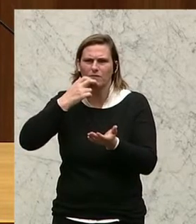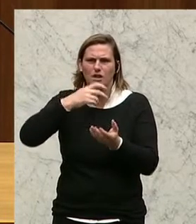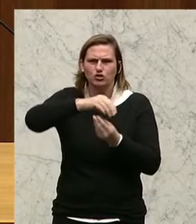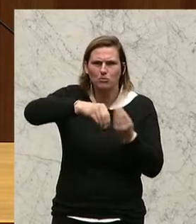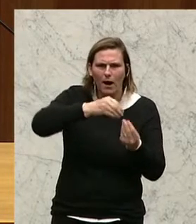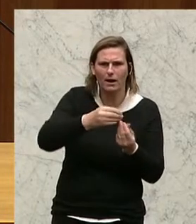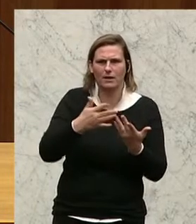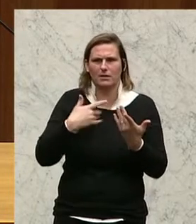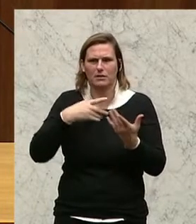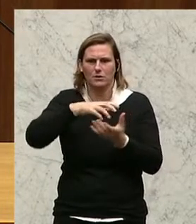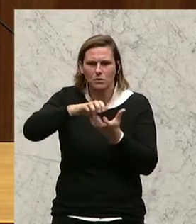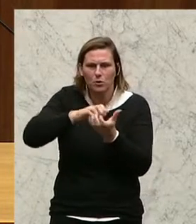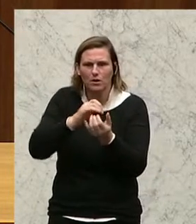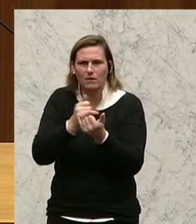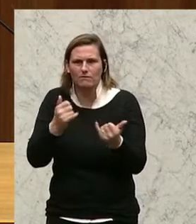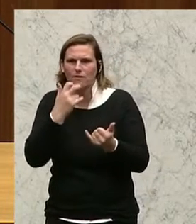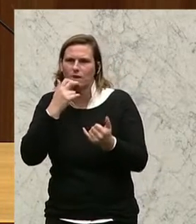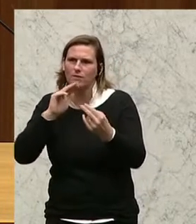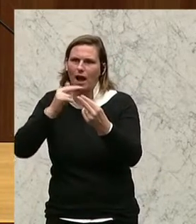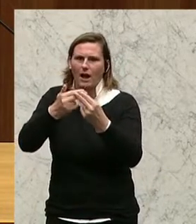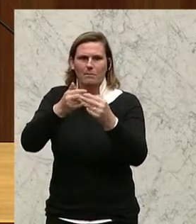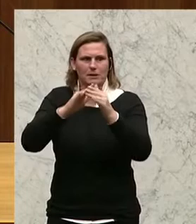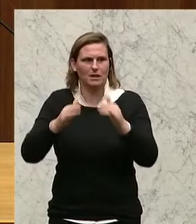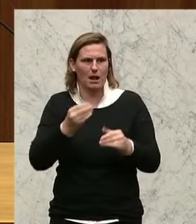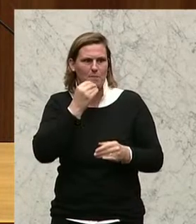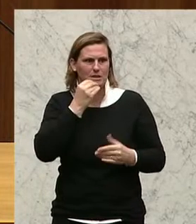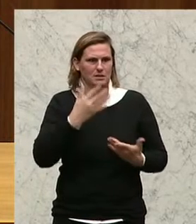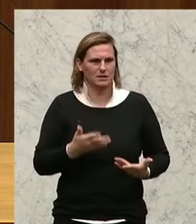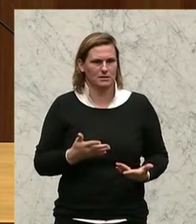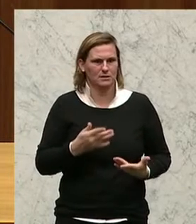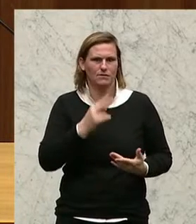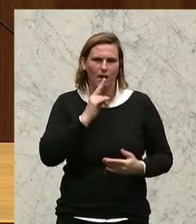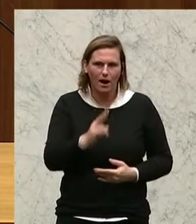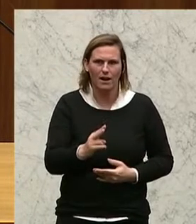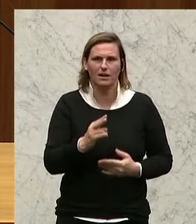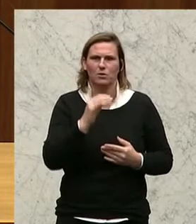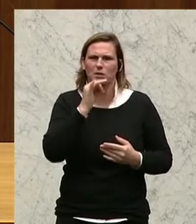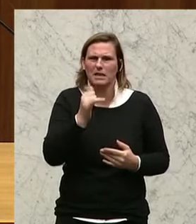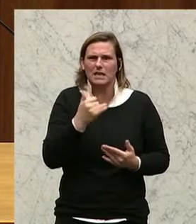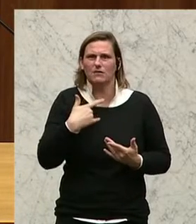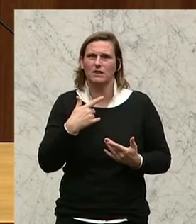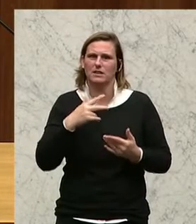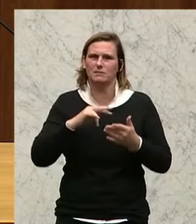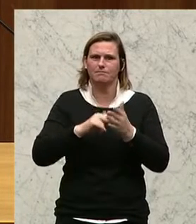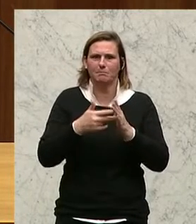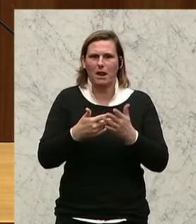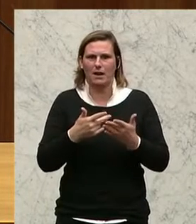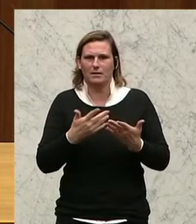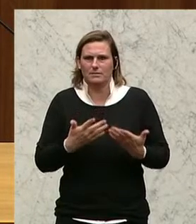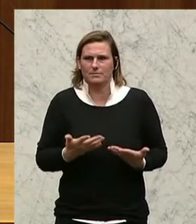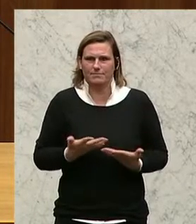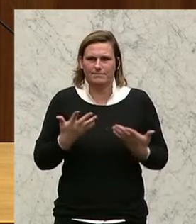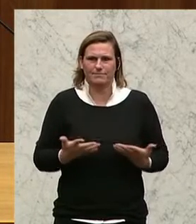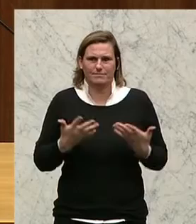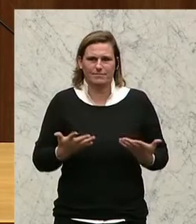Käsenocken oder sonstige Alm-Adäquate-Kosten. Das ist doch die Wahrheit, das ist doch kein Ansatz, den Sie hier vertreten. Und